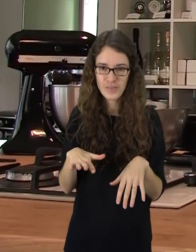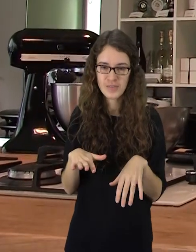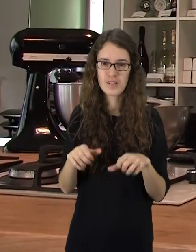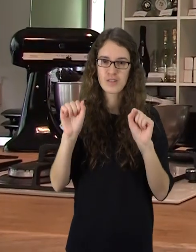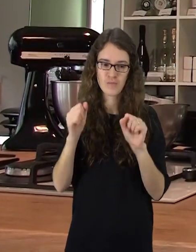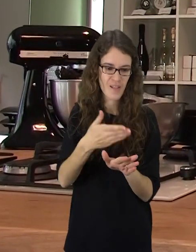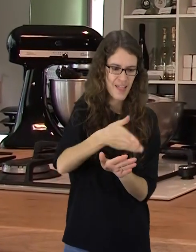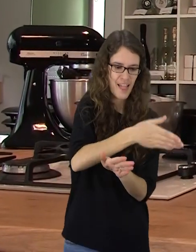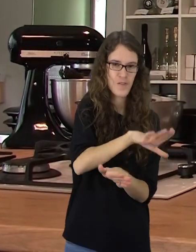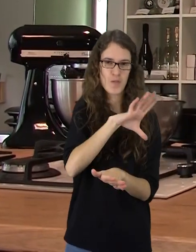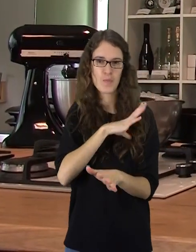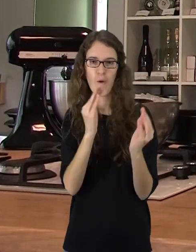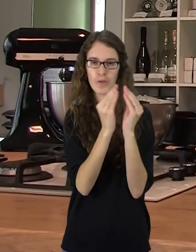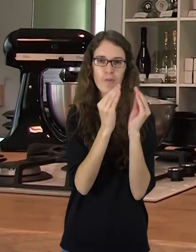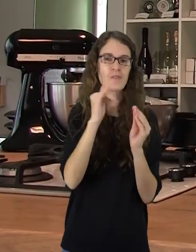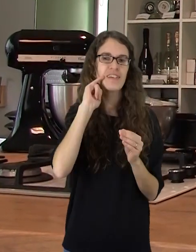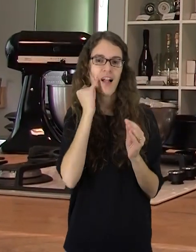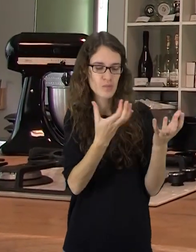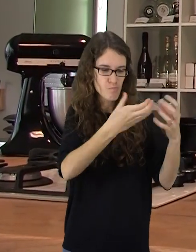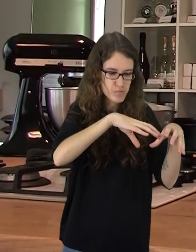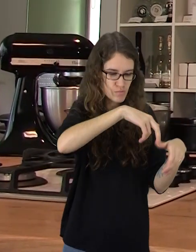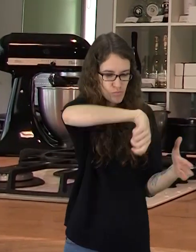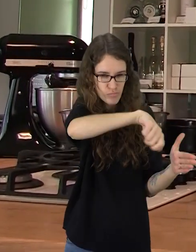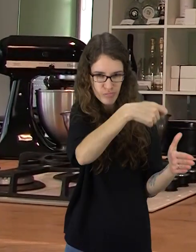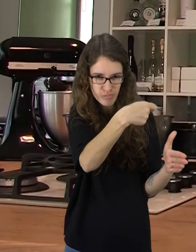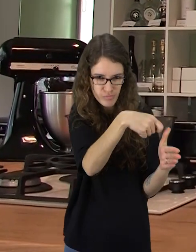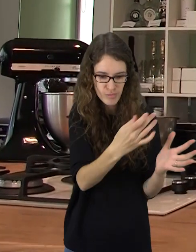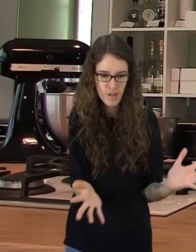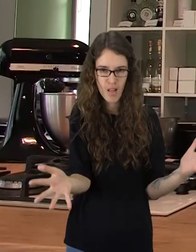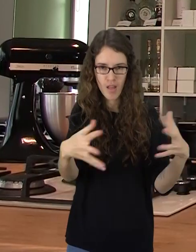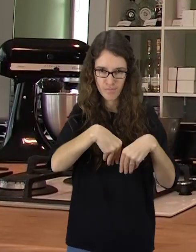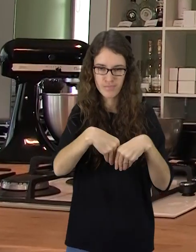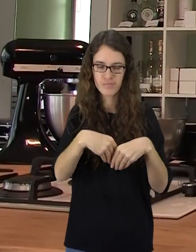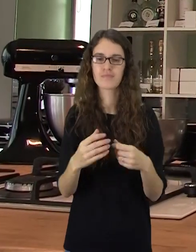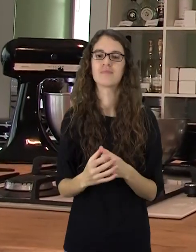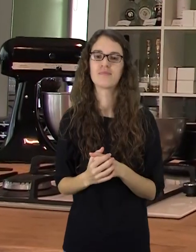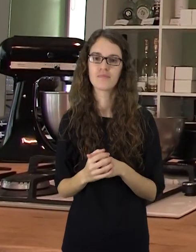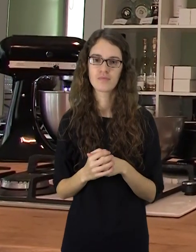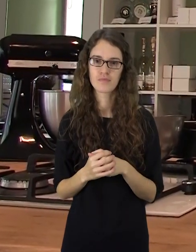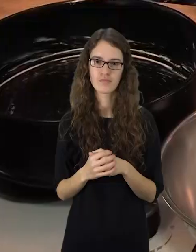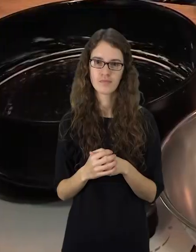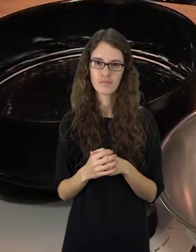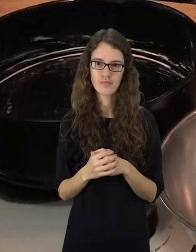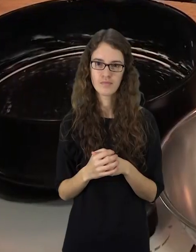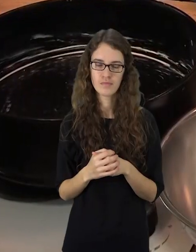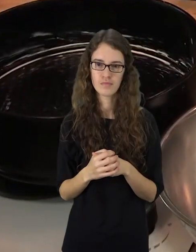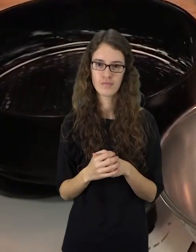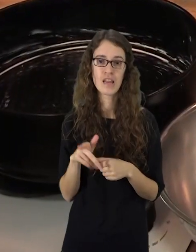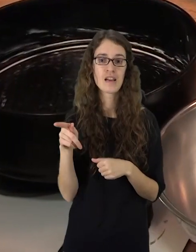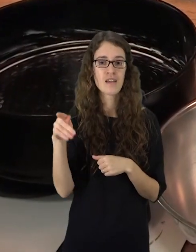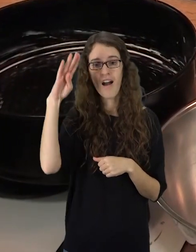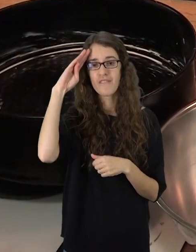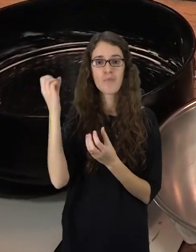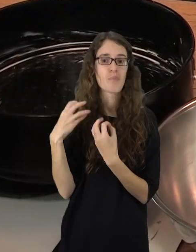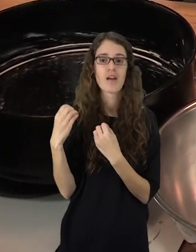pridėsiu visą tą gautą masą į jau išplaktų kiešinių trinių masą. Kosimo teigia,